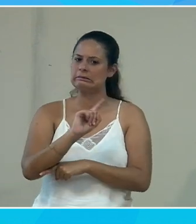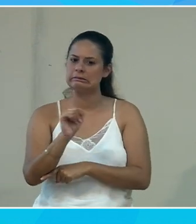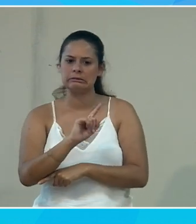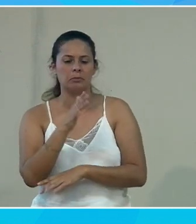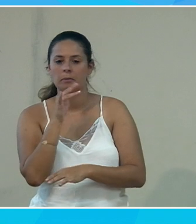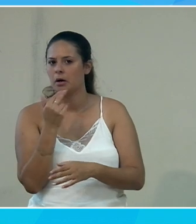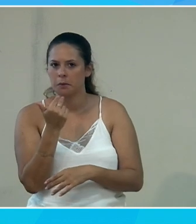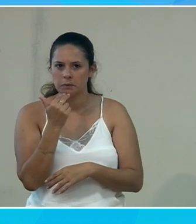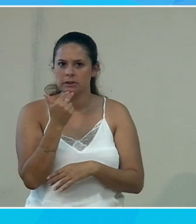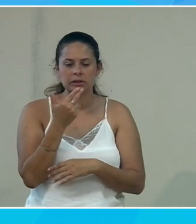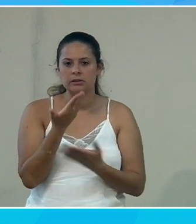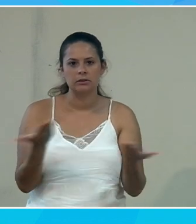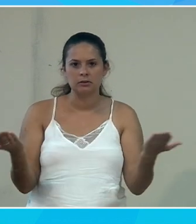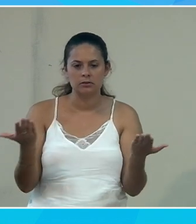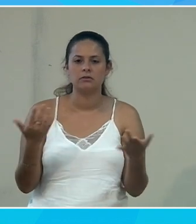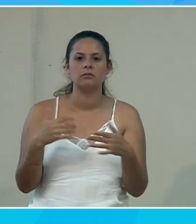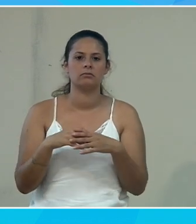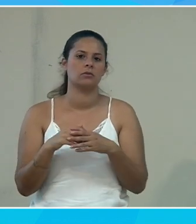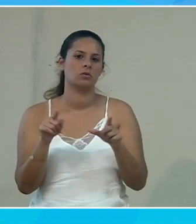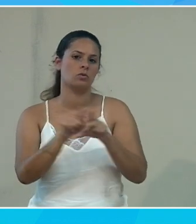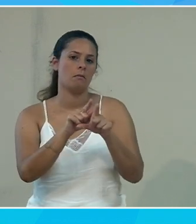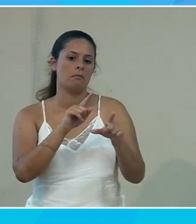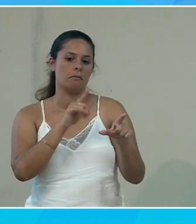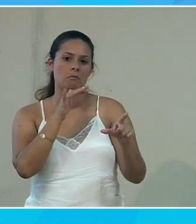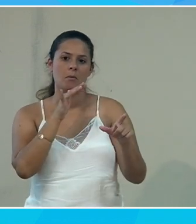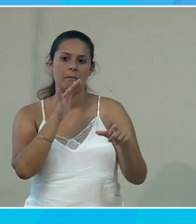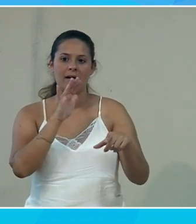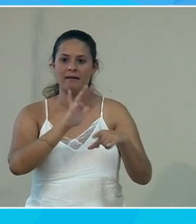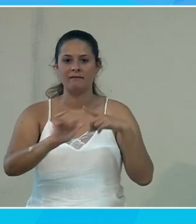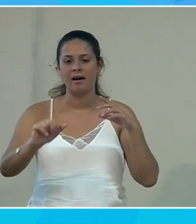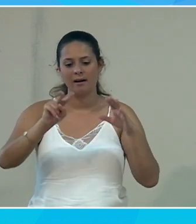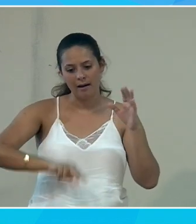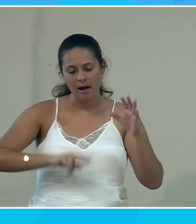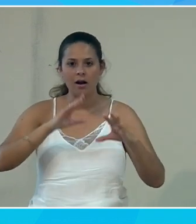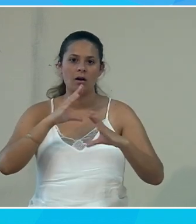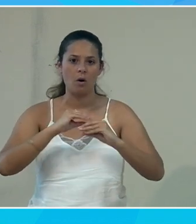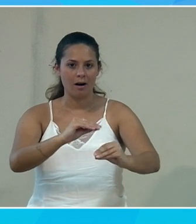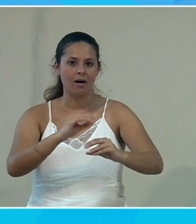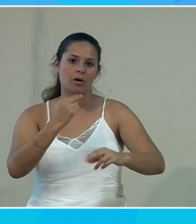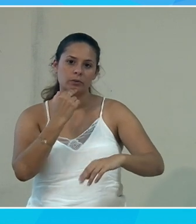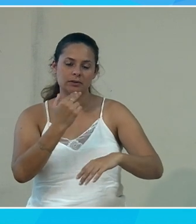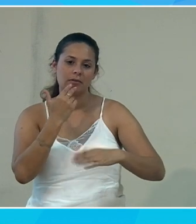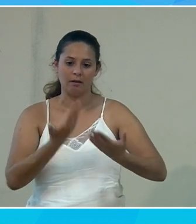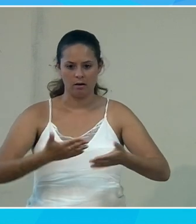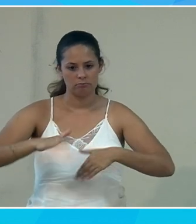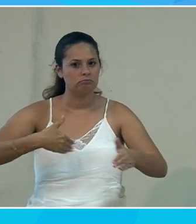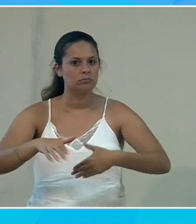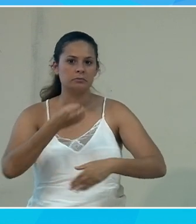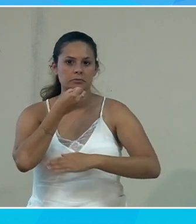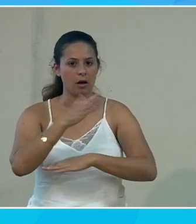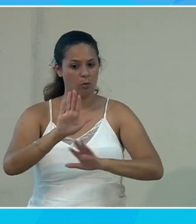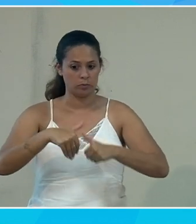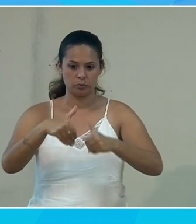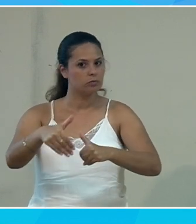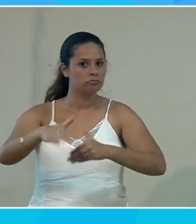utilisable, ce n pas exploitable. Là, aujourd'hui, ce n pas du tout le cas. Aujourd'hui, ça fonctionne bien, elle continue à